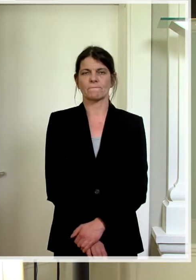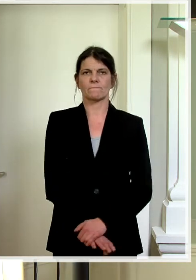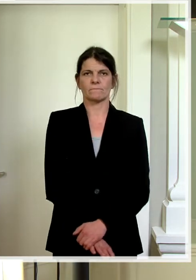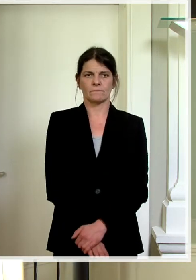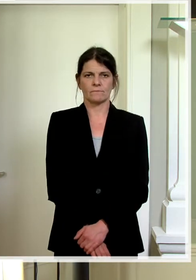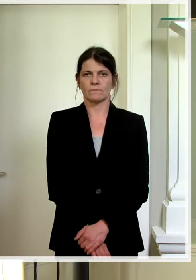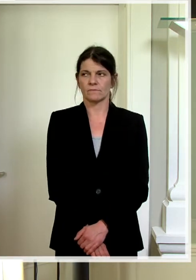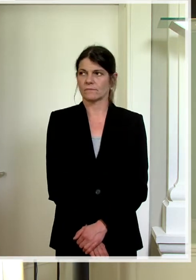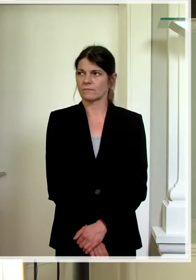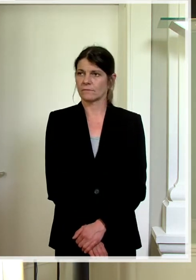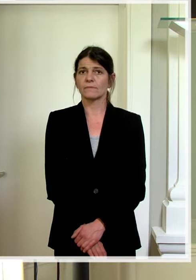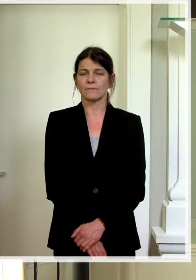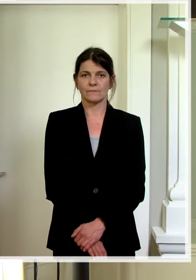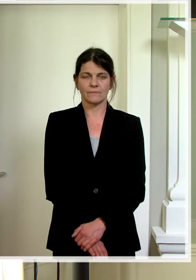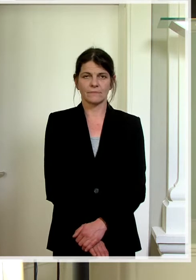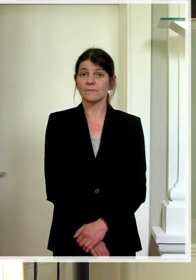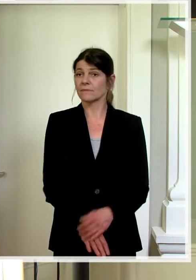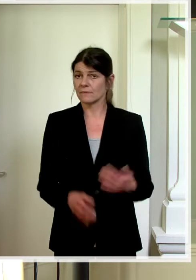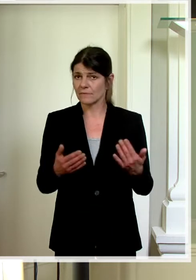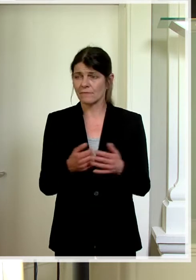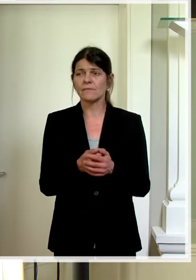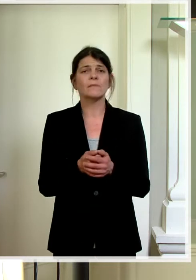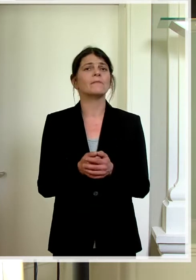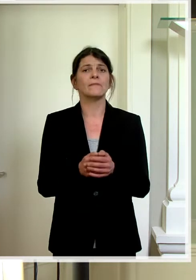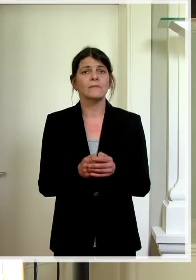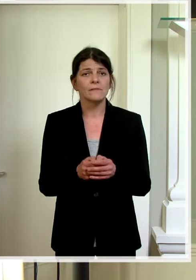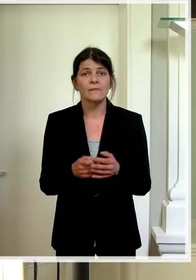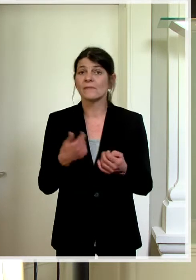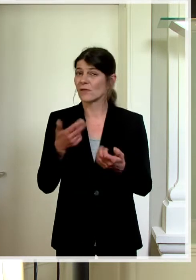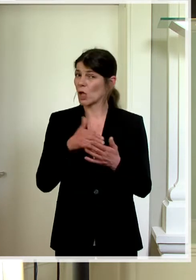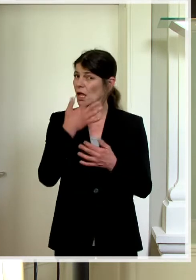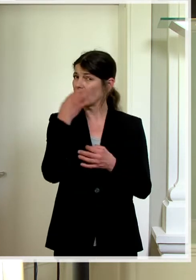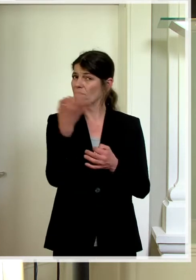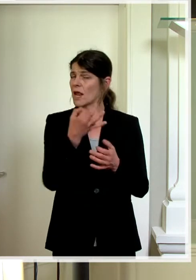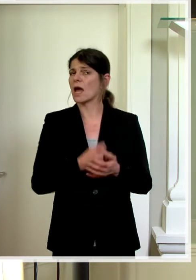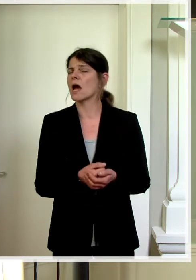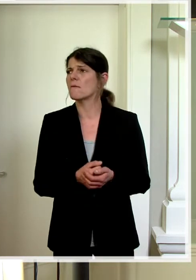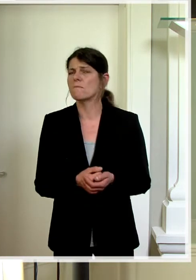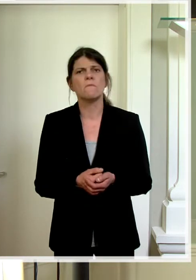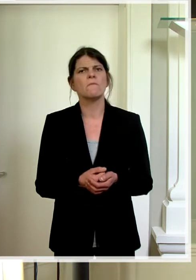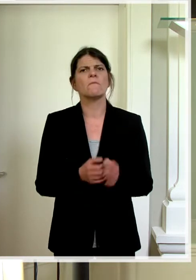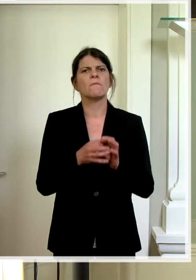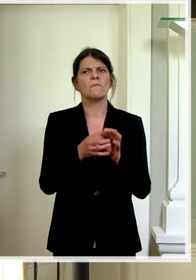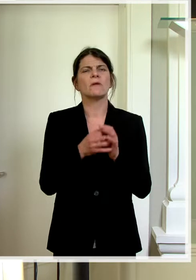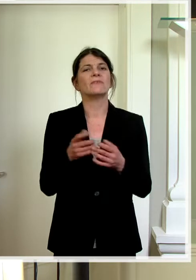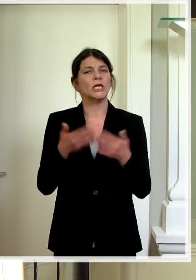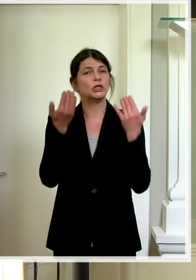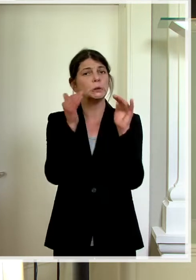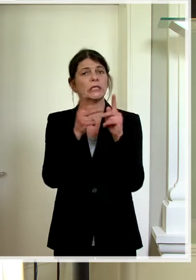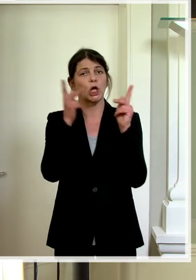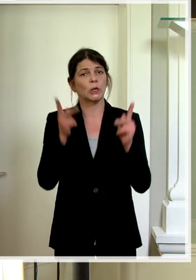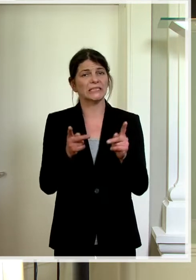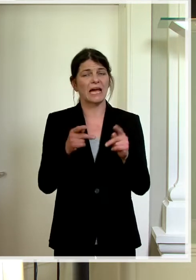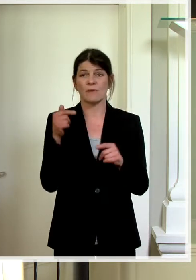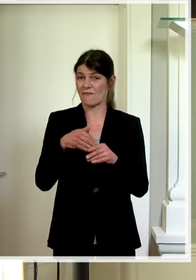Stimmt. Ja. Hat sich das geklärt. Noch eine Frage zu den Schutzkonzepten